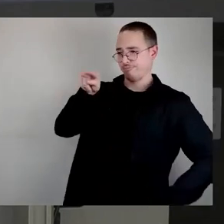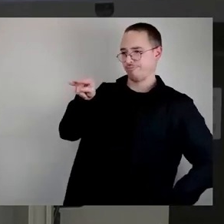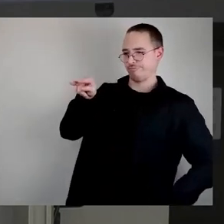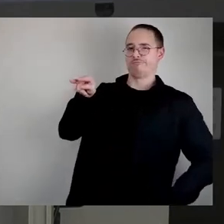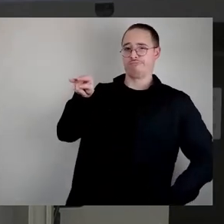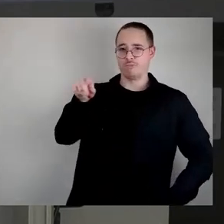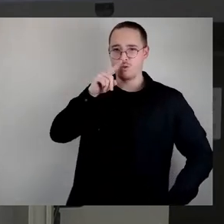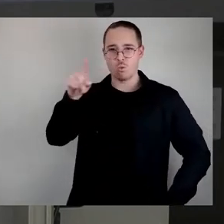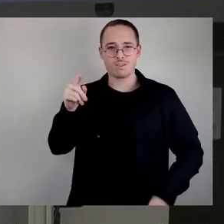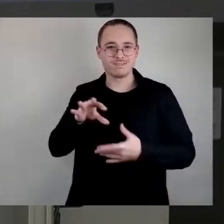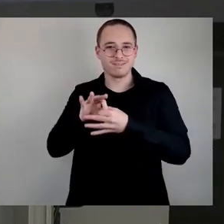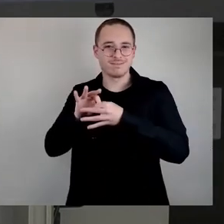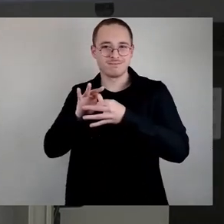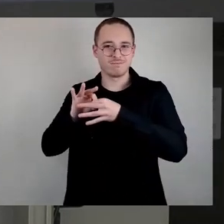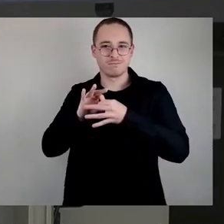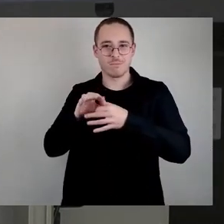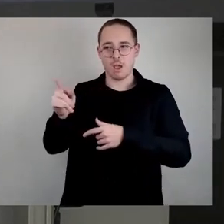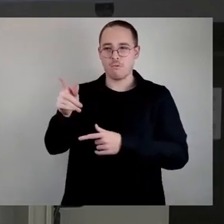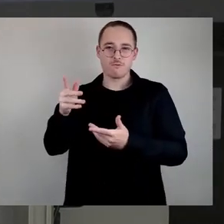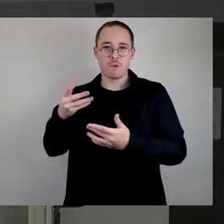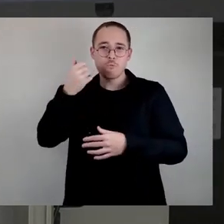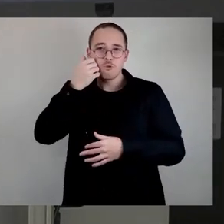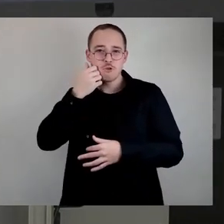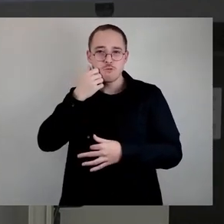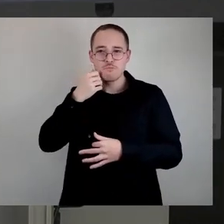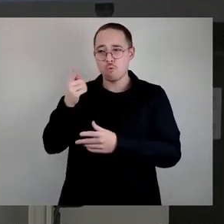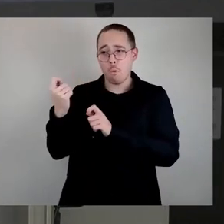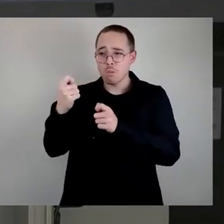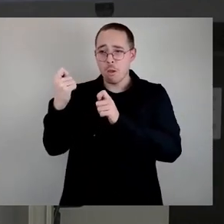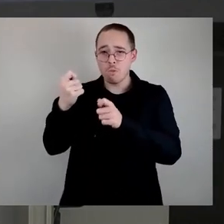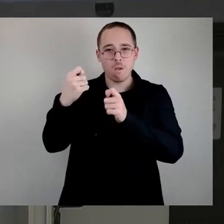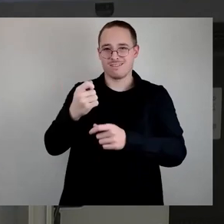ein, sondern eher die falsche Schlange, die mal wieder versucht.